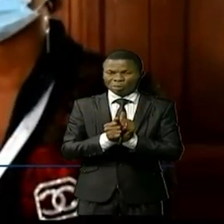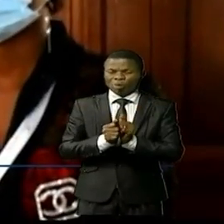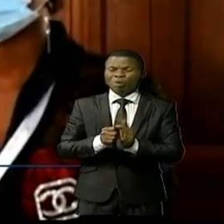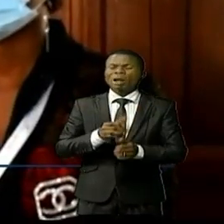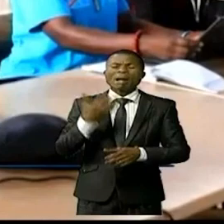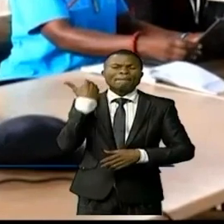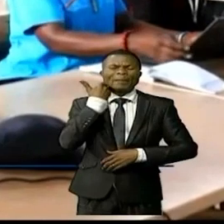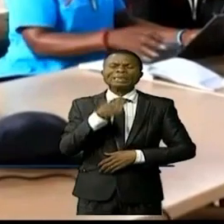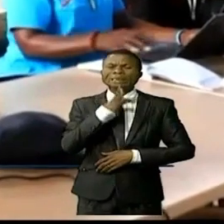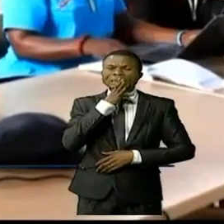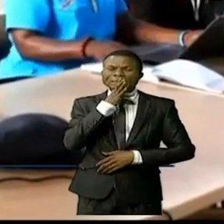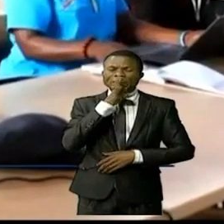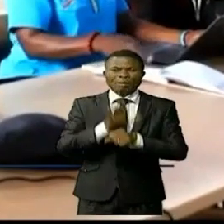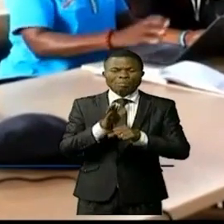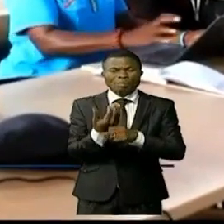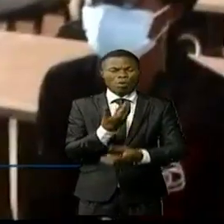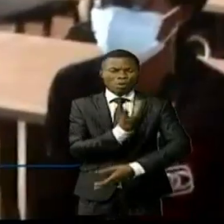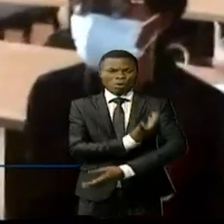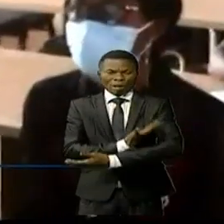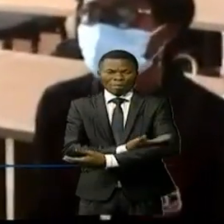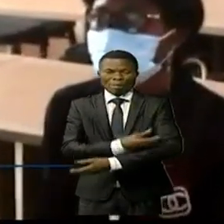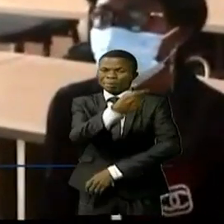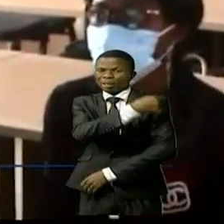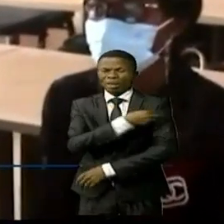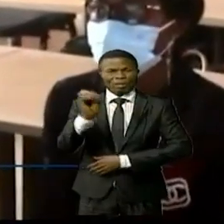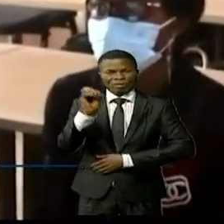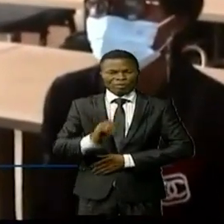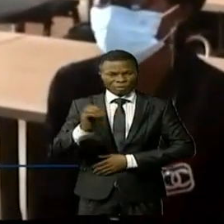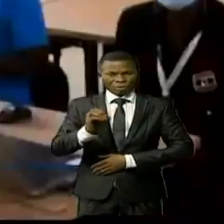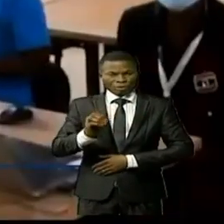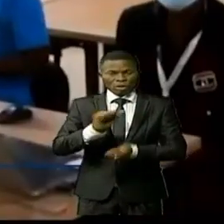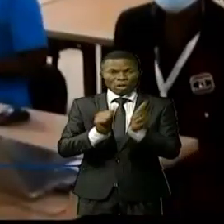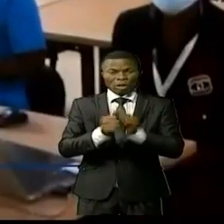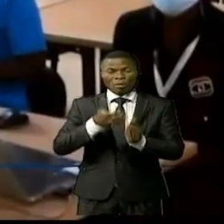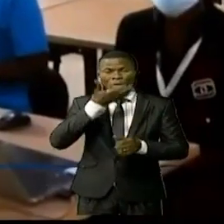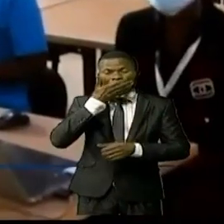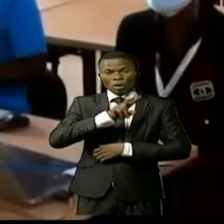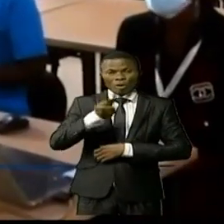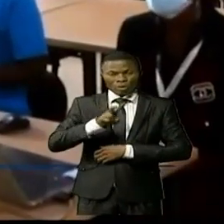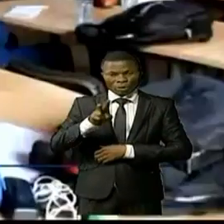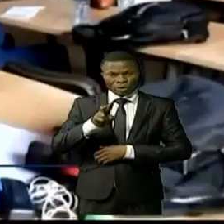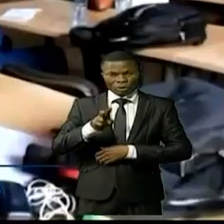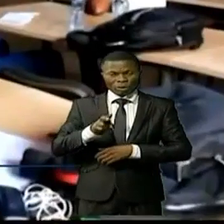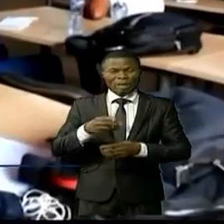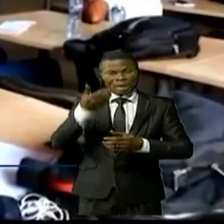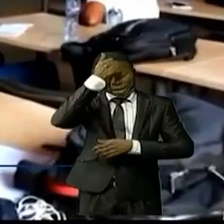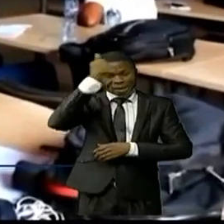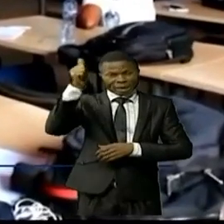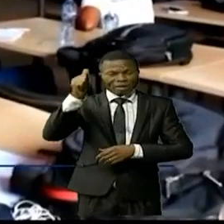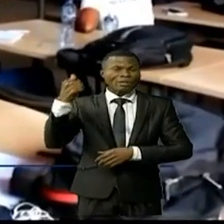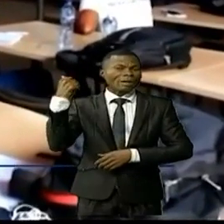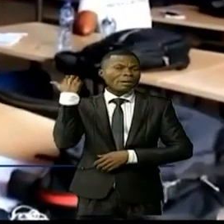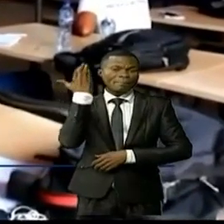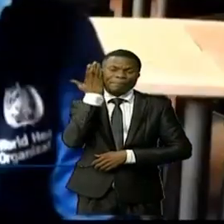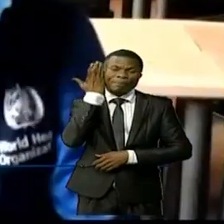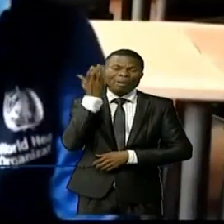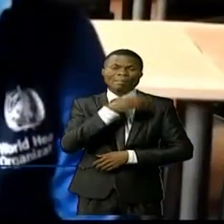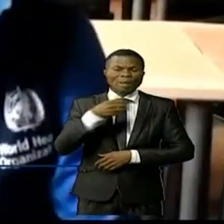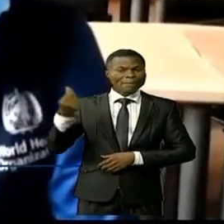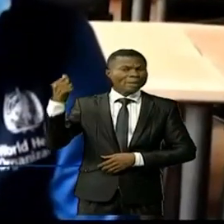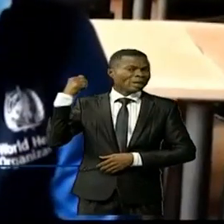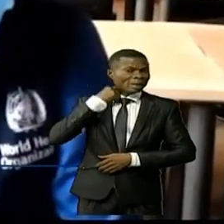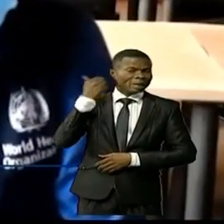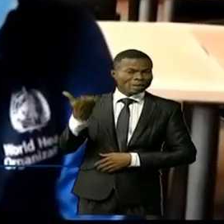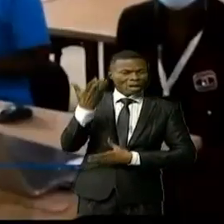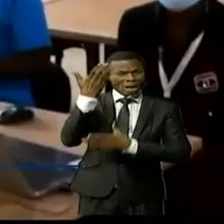grand nombre d'enfants non vaccinés renforcés par le contexte de Covid-19, et la grève du personnel soignant fait de demandes de vaccination et